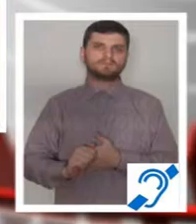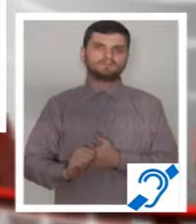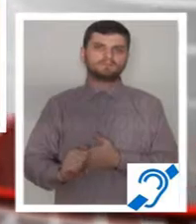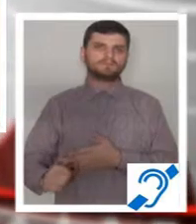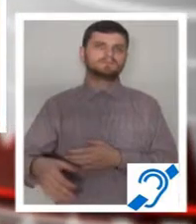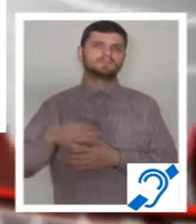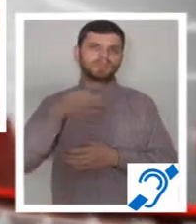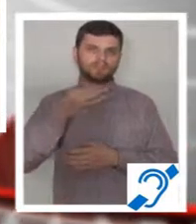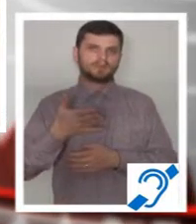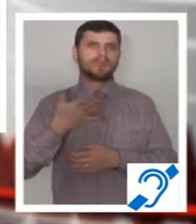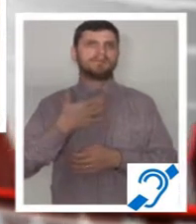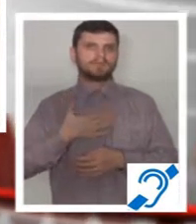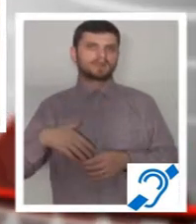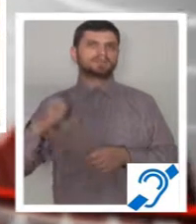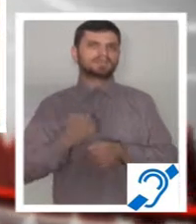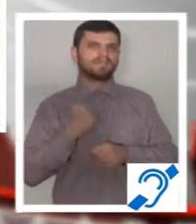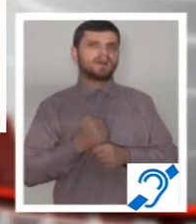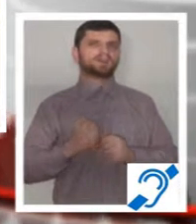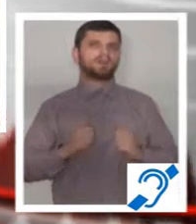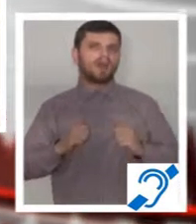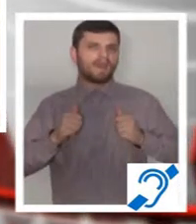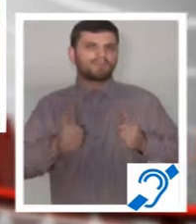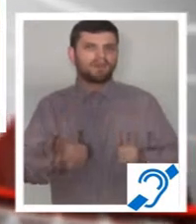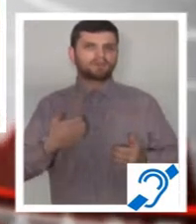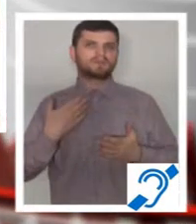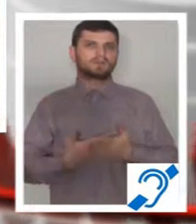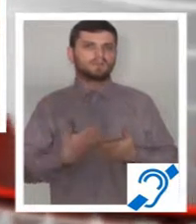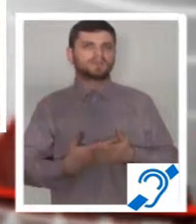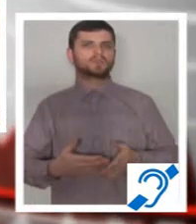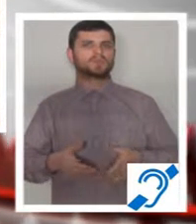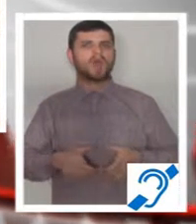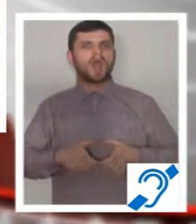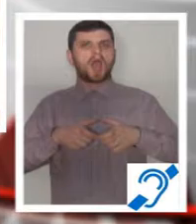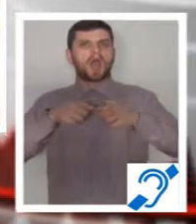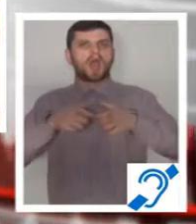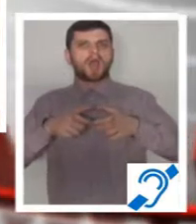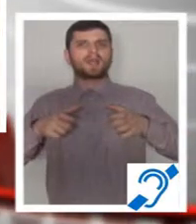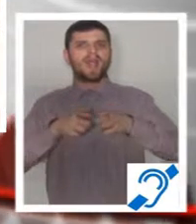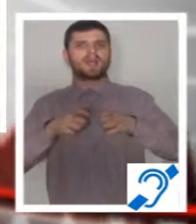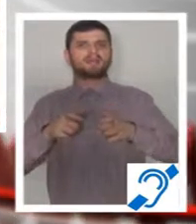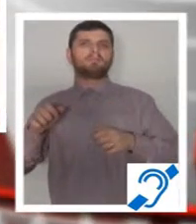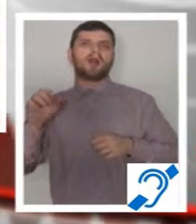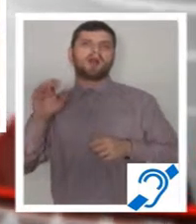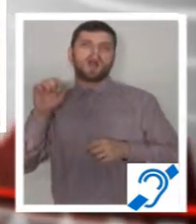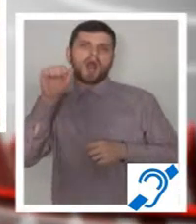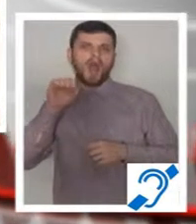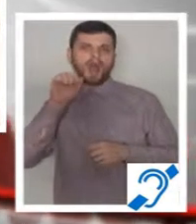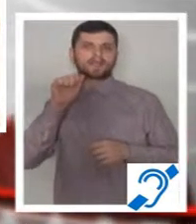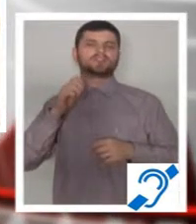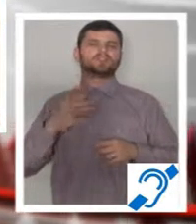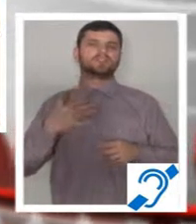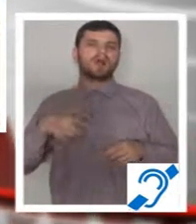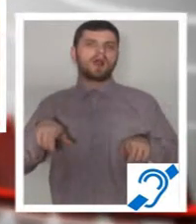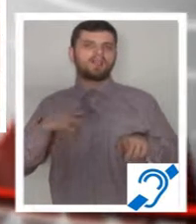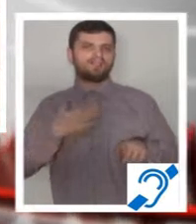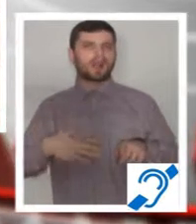cedat de fotbal și nu ne venit pentru că nu jucă mea colabdat înărită celor care sunt o bubă de echipă, am ajuns oameni, am ajuns